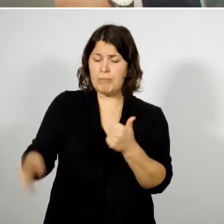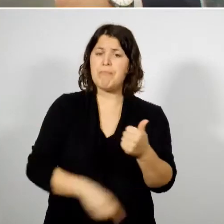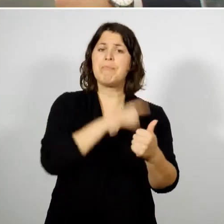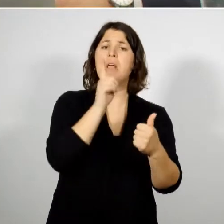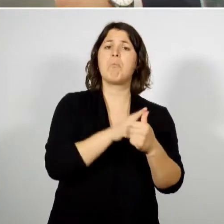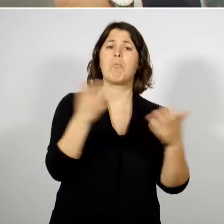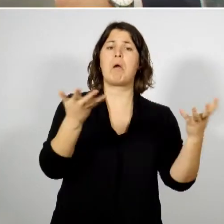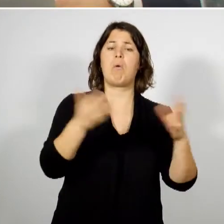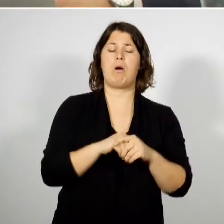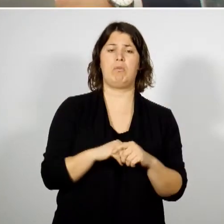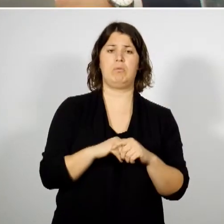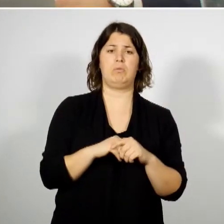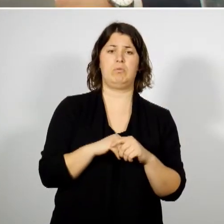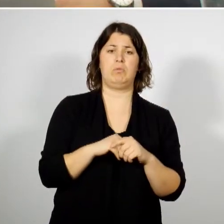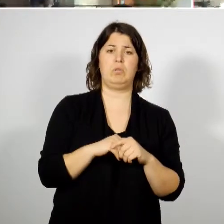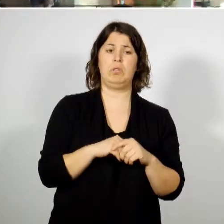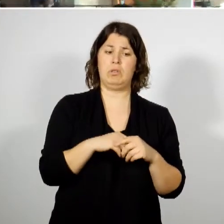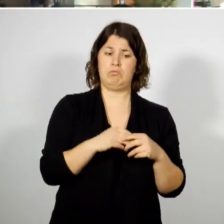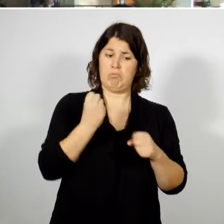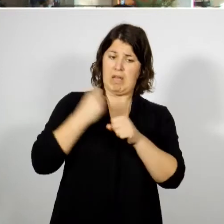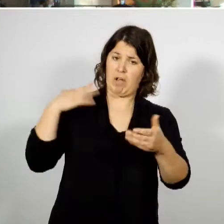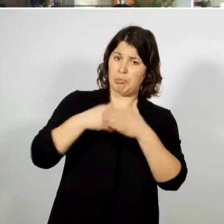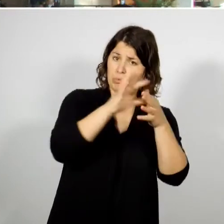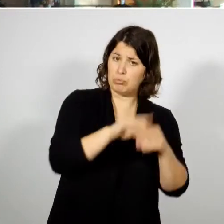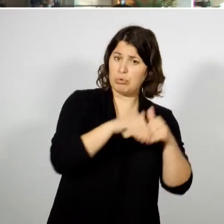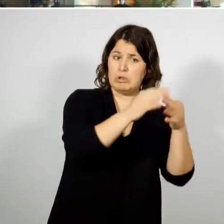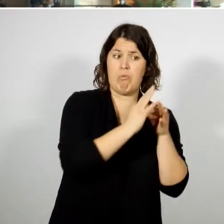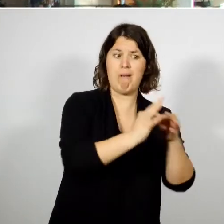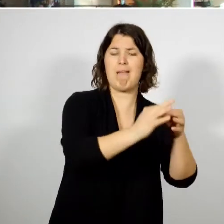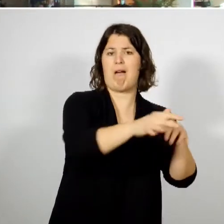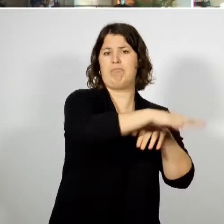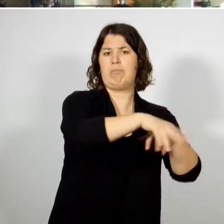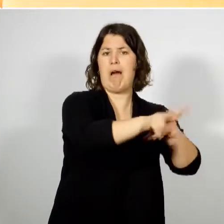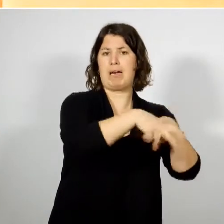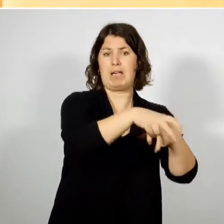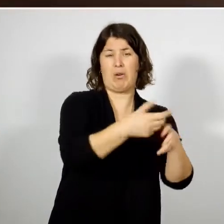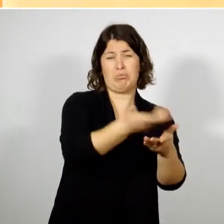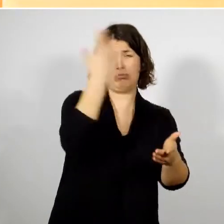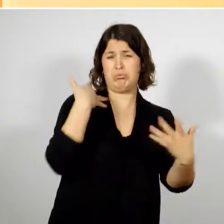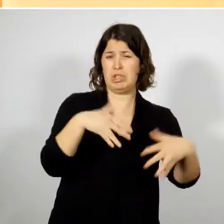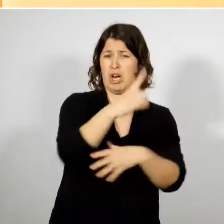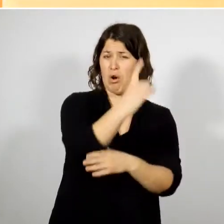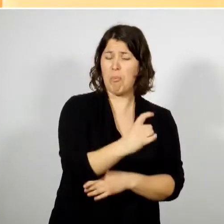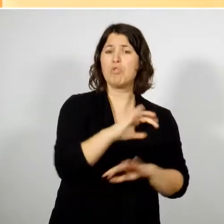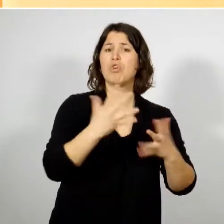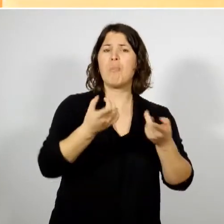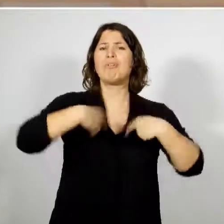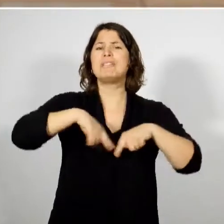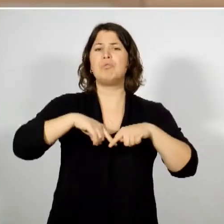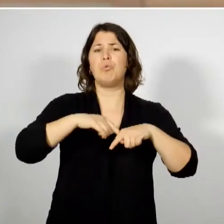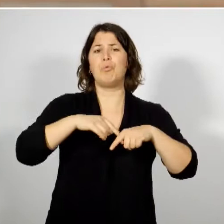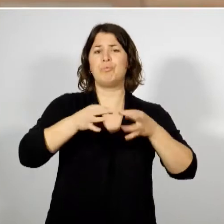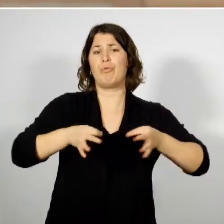réaffirme la poursuite de notre travail avec le monde agricole, engagé depuis de nombreuses années via la cellule foncière.